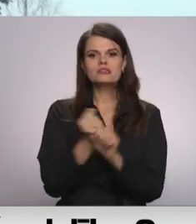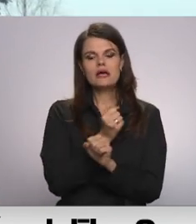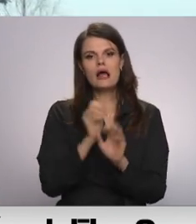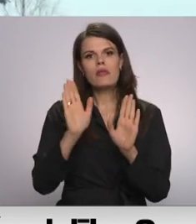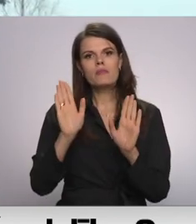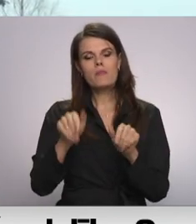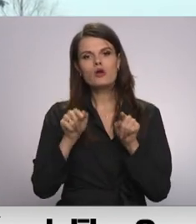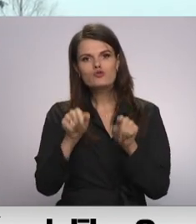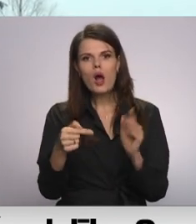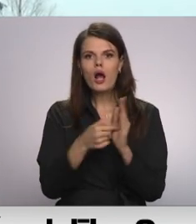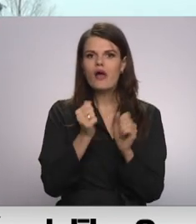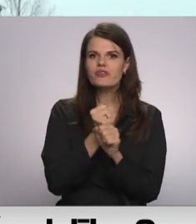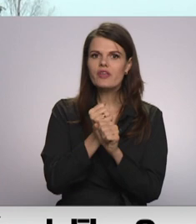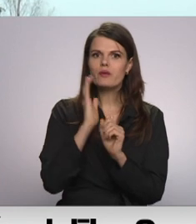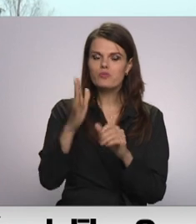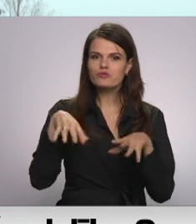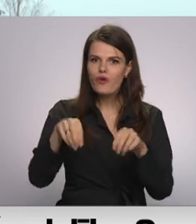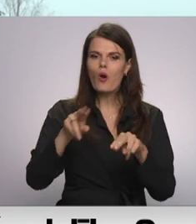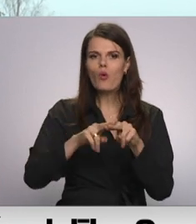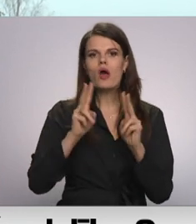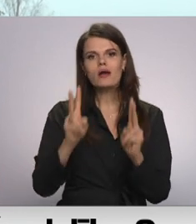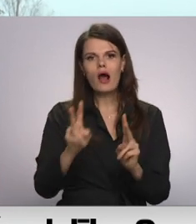veicamajiem darbiem, gan iedzīvotāju informēšanu.